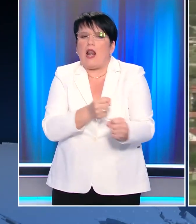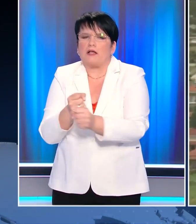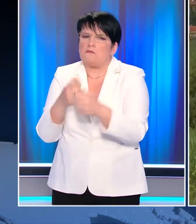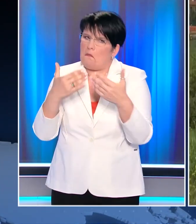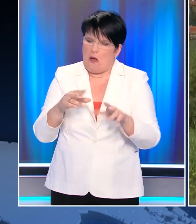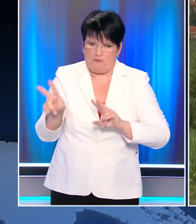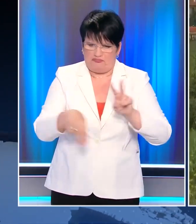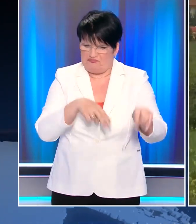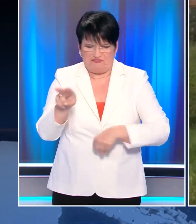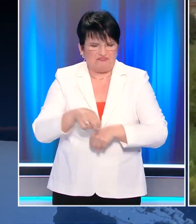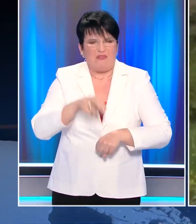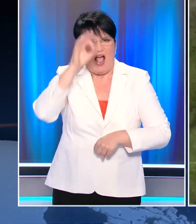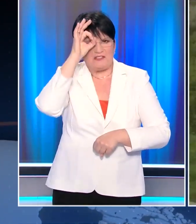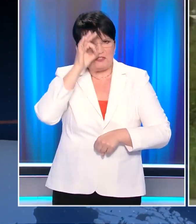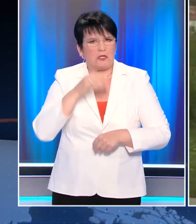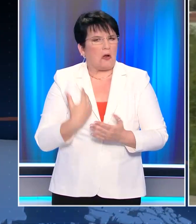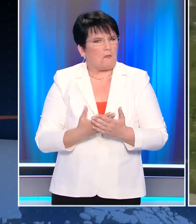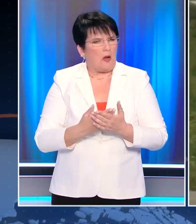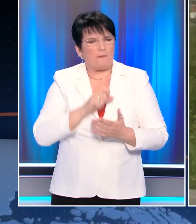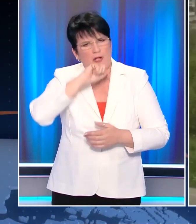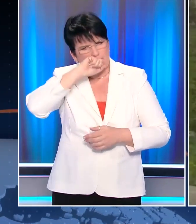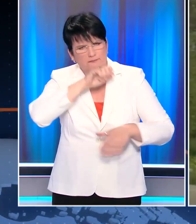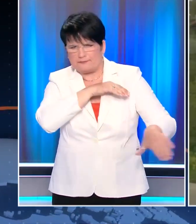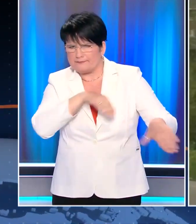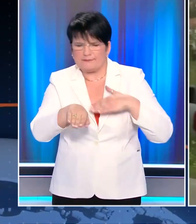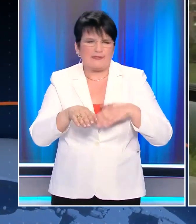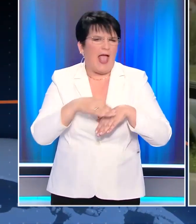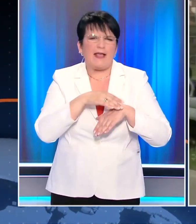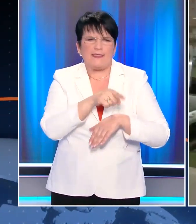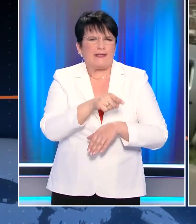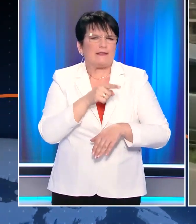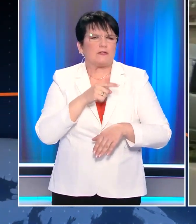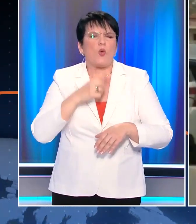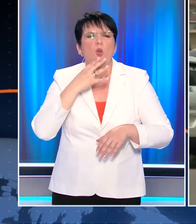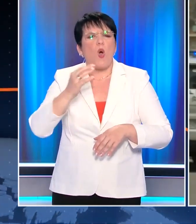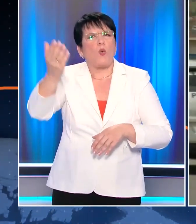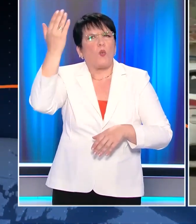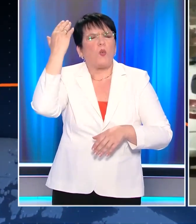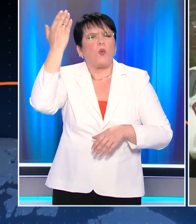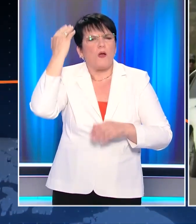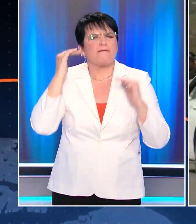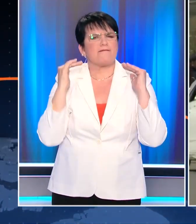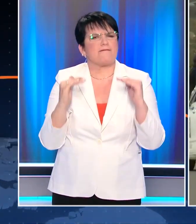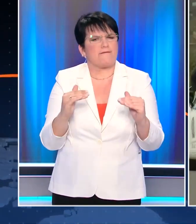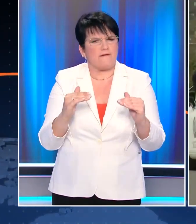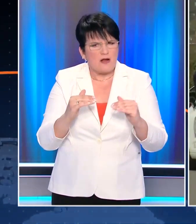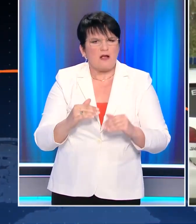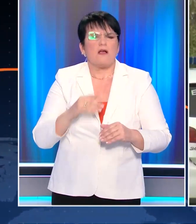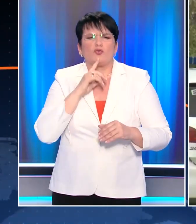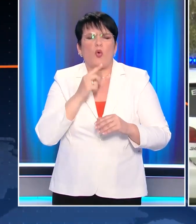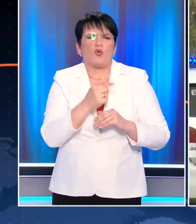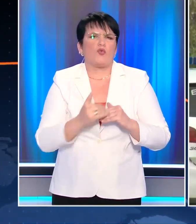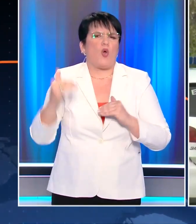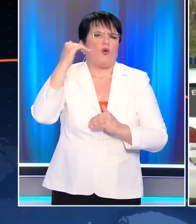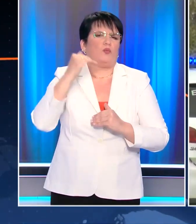καλάσνικοφ. Αξιωματικοί της ασφάλειας αποδίδουν τη δολοφονία του σε συμβόλιο θανάτου στο πλαίσιο ενός πολέμου που βρισκόταν σε εξέλιξη με θύματα ηγετικά